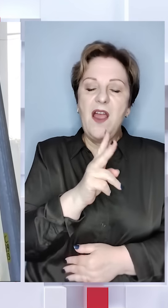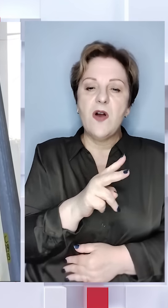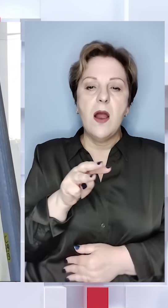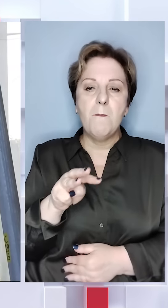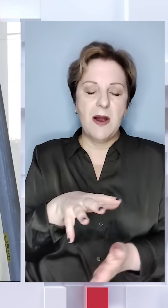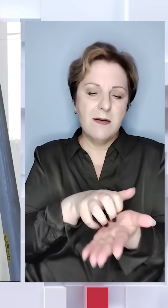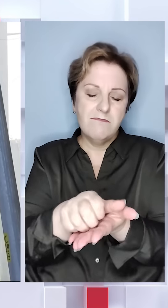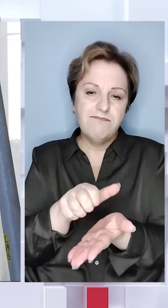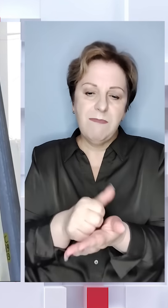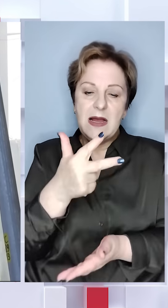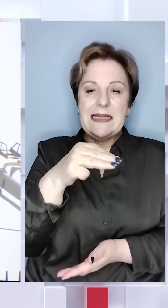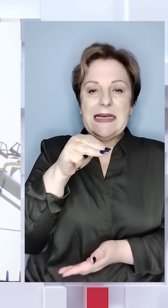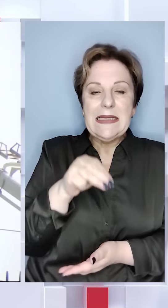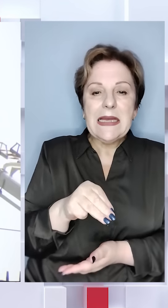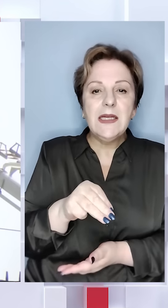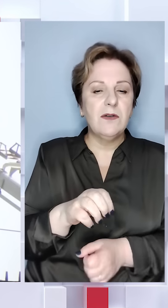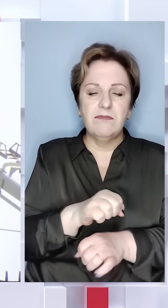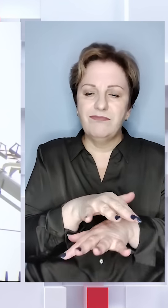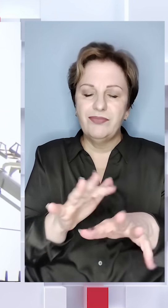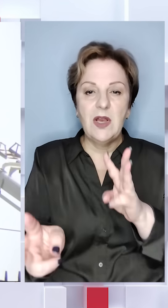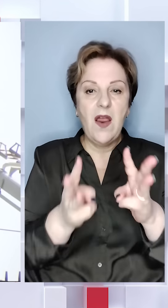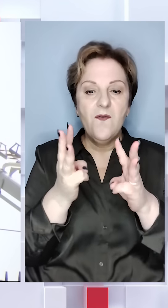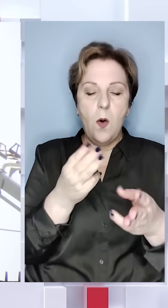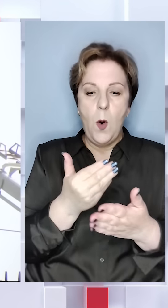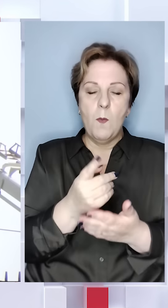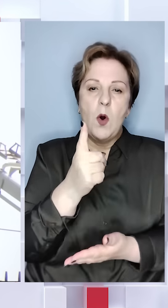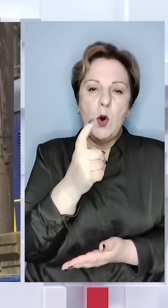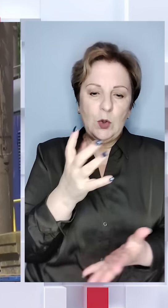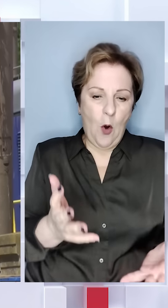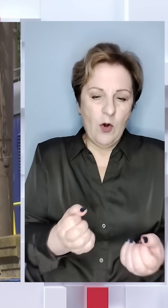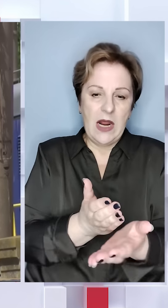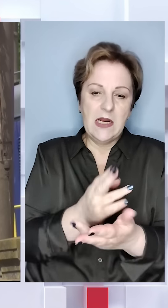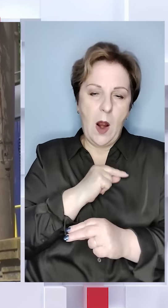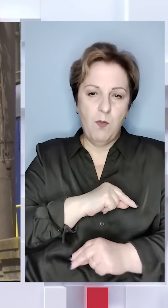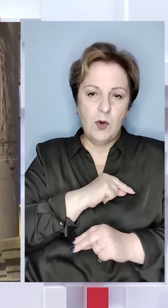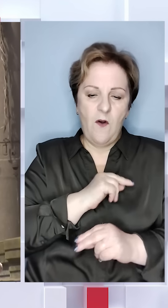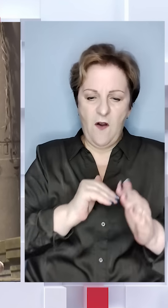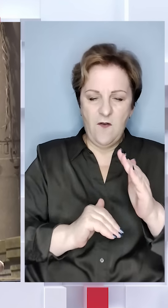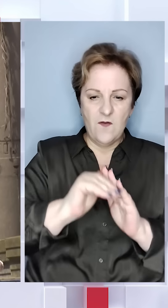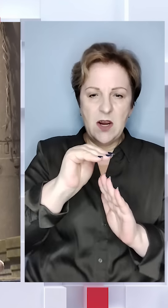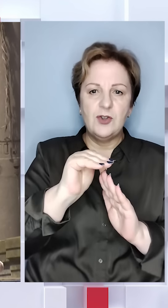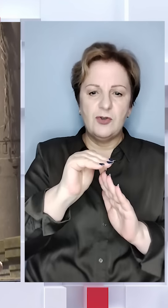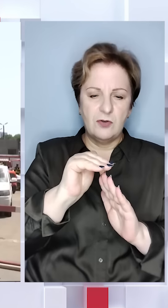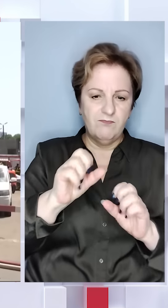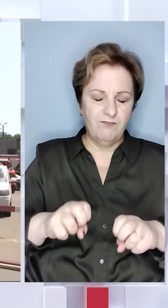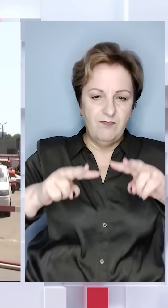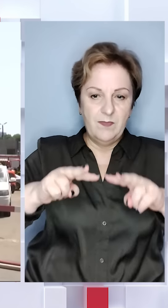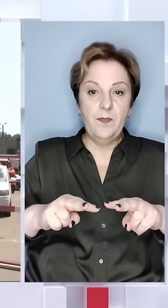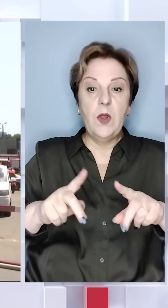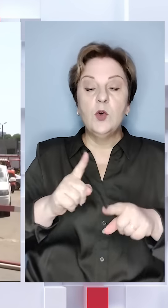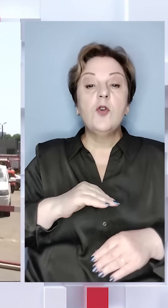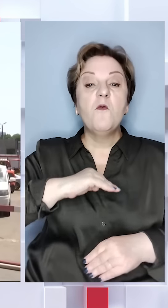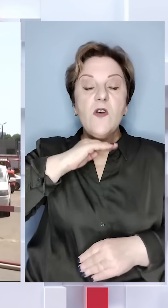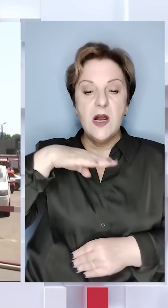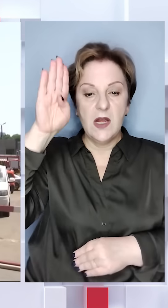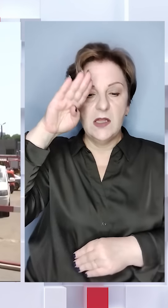квадратних метрів руйнувань і трі тисячі з них охоплені вогнем. Майже сотні рятувальників працювали за підвищеним рангом виклику. Аби